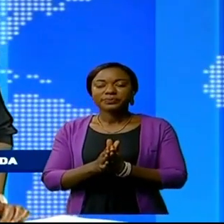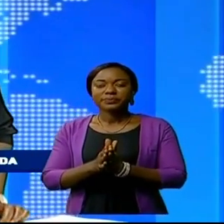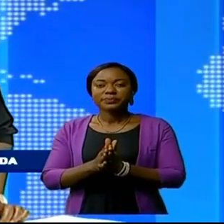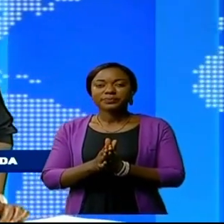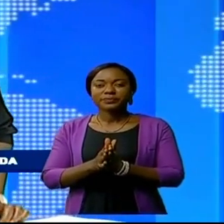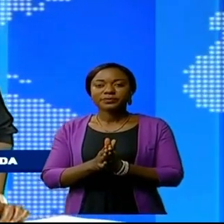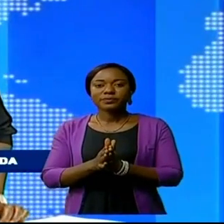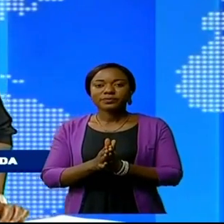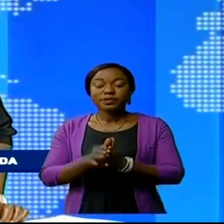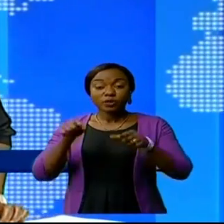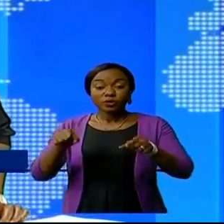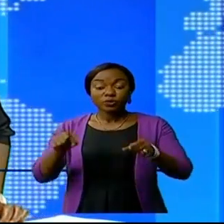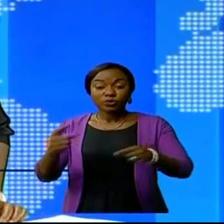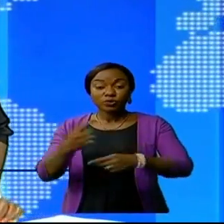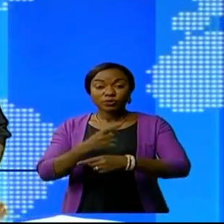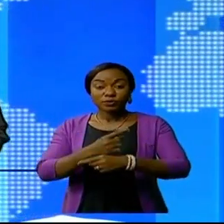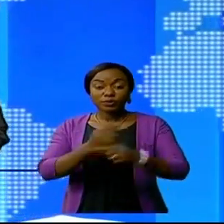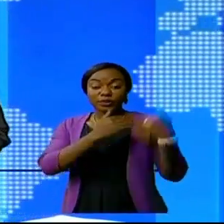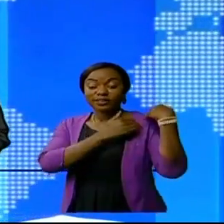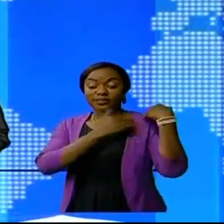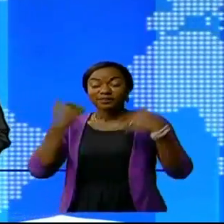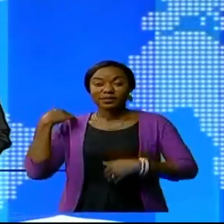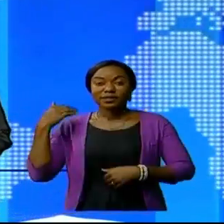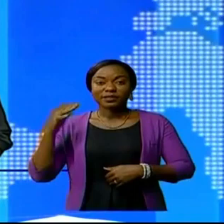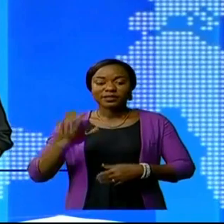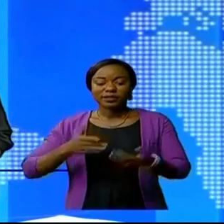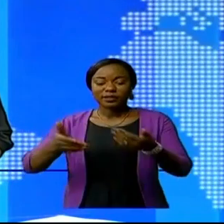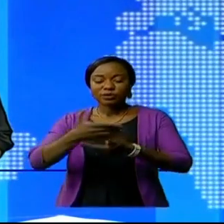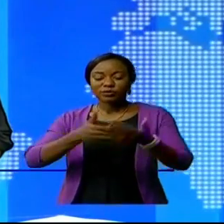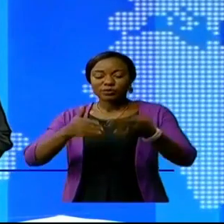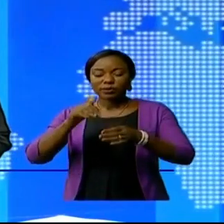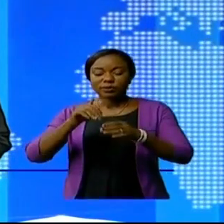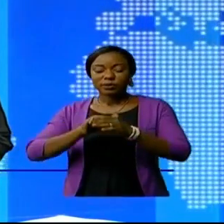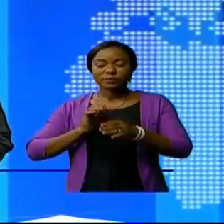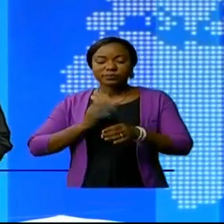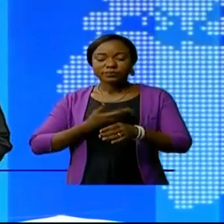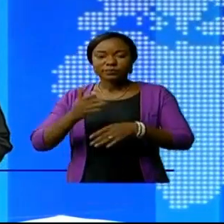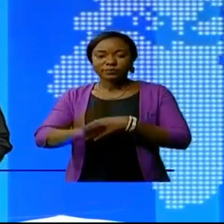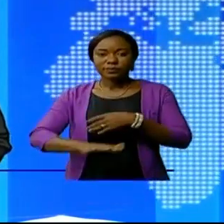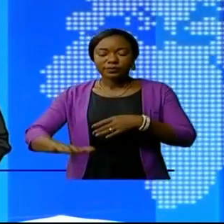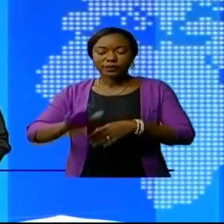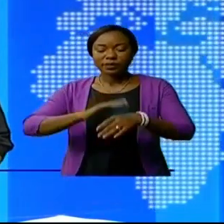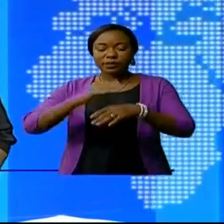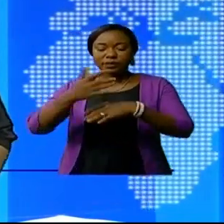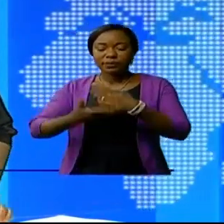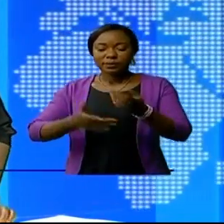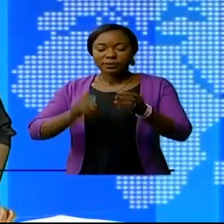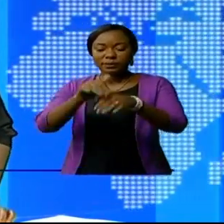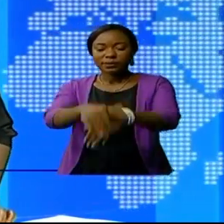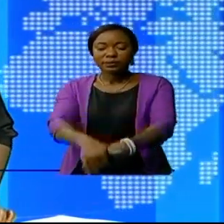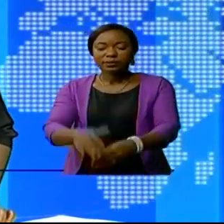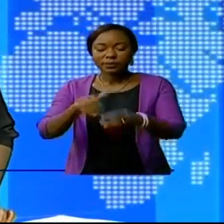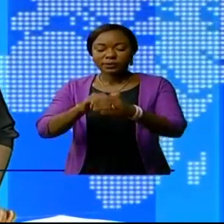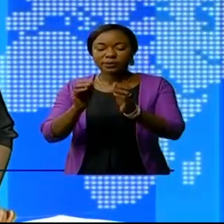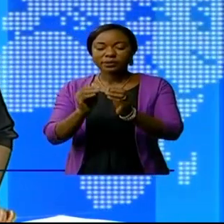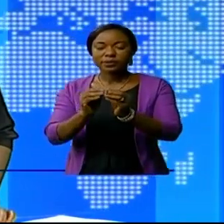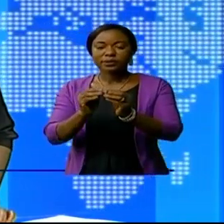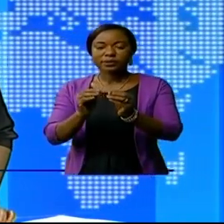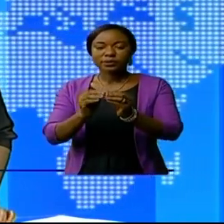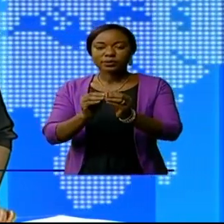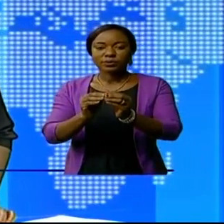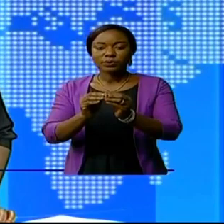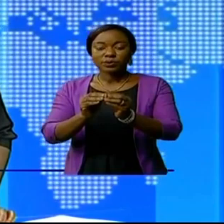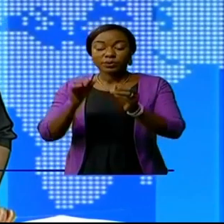C'est aujourd'hui que le chef de l'État est revenu au pays après avoir participé aux assises de